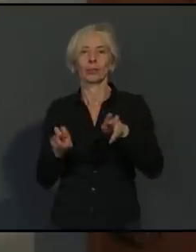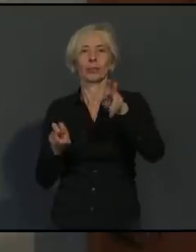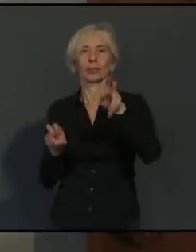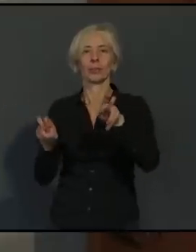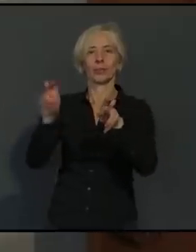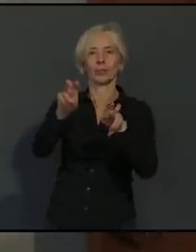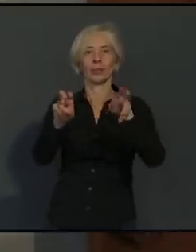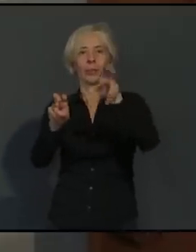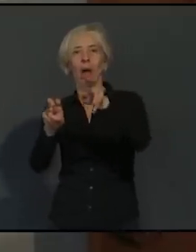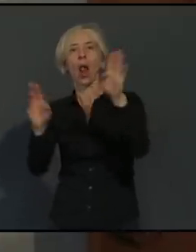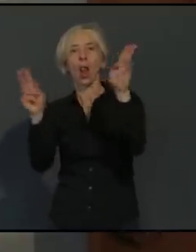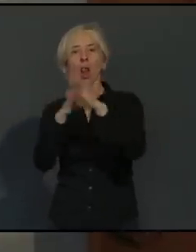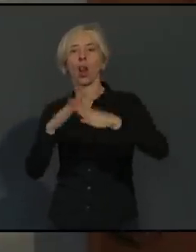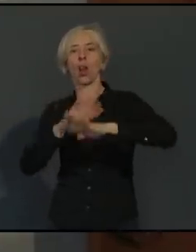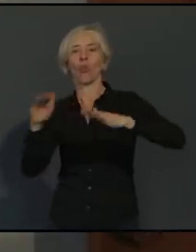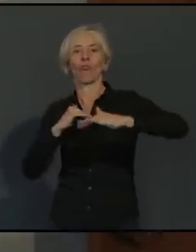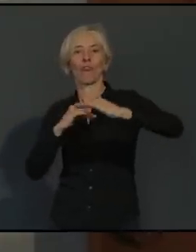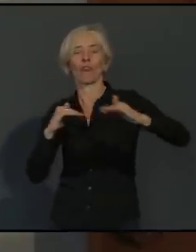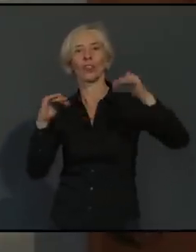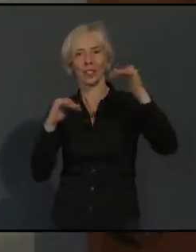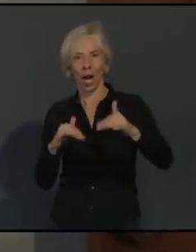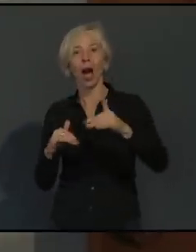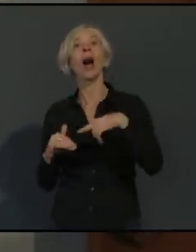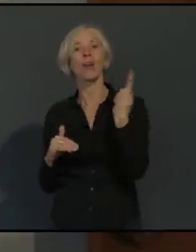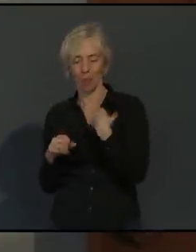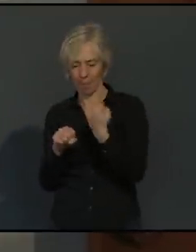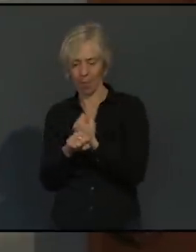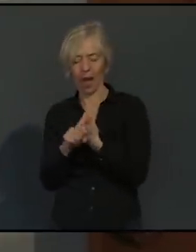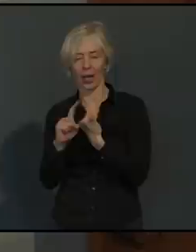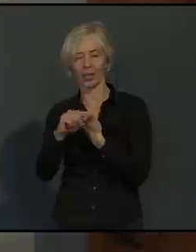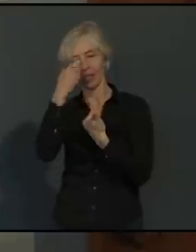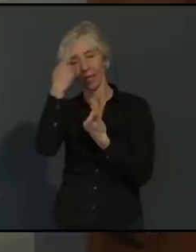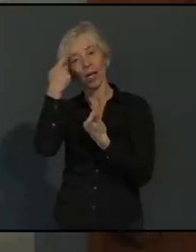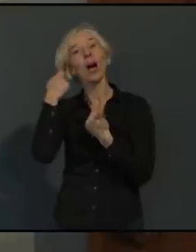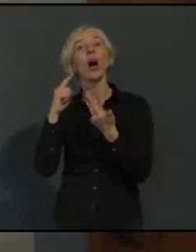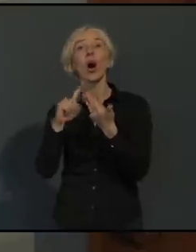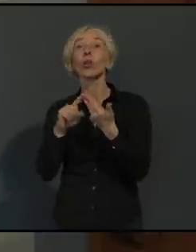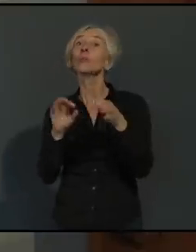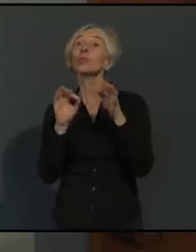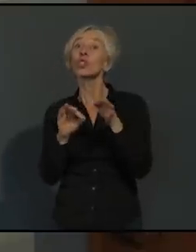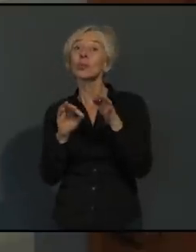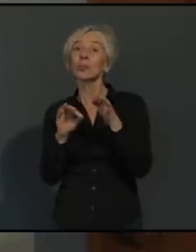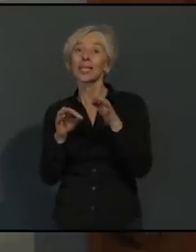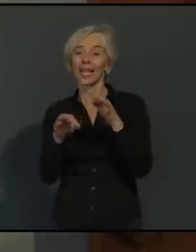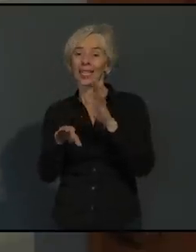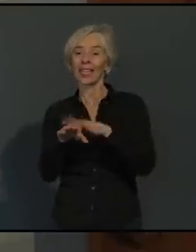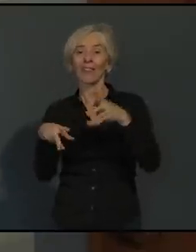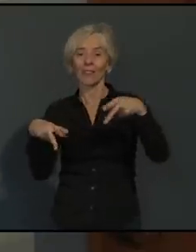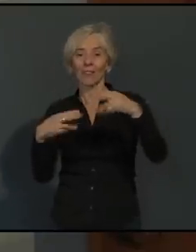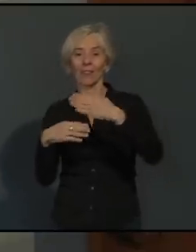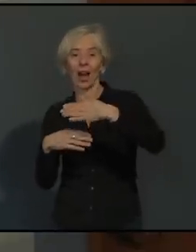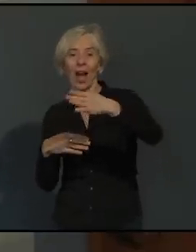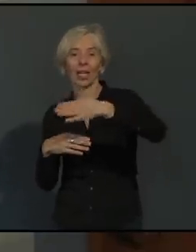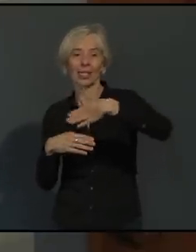Verfügung stellen. Wir haben Verstärkerfahrzeuge an gewissen Streckenabschnitten zu gewissen Zeiten im Einsatz,